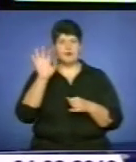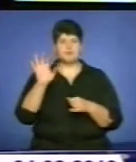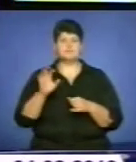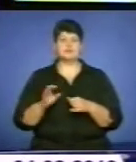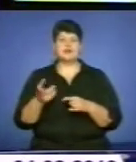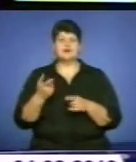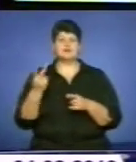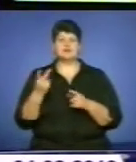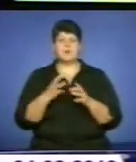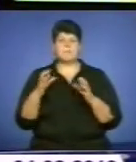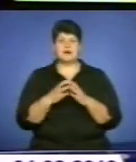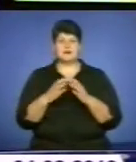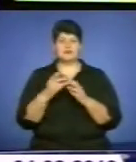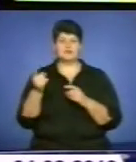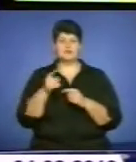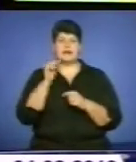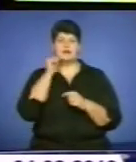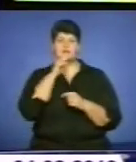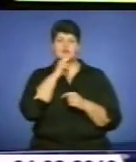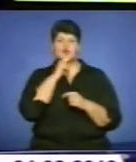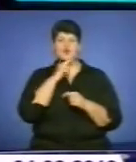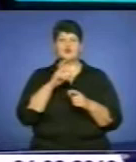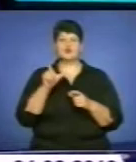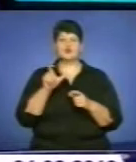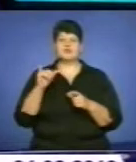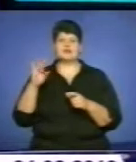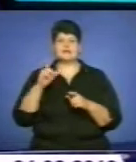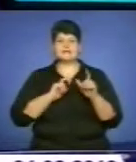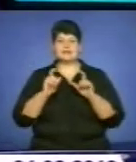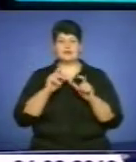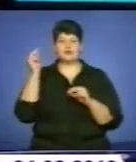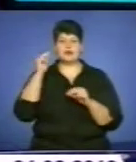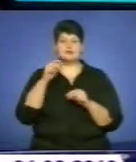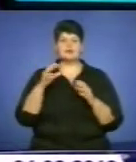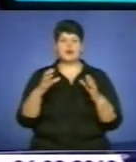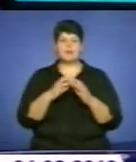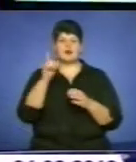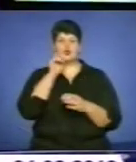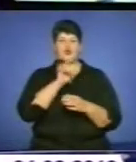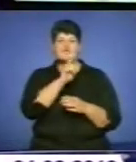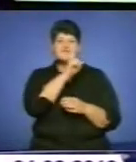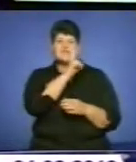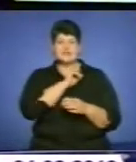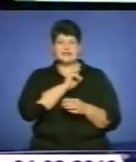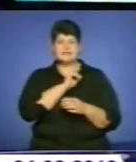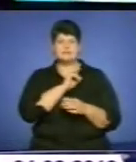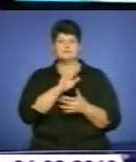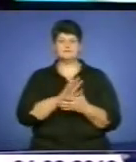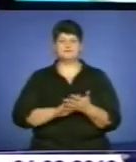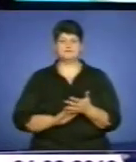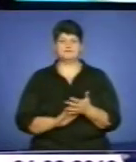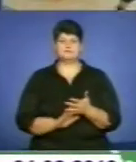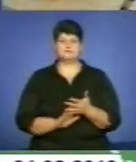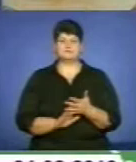Тернопільського національного економічного університету грала із командою з Вінниці Кряж Медуніверситет. Детальніше у сюжеті.